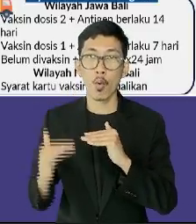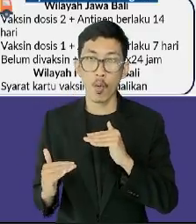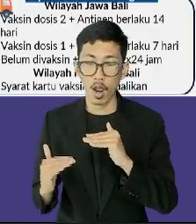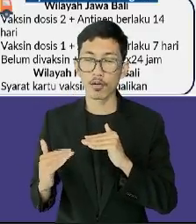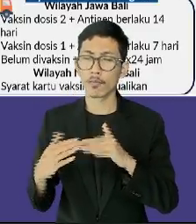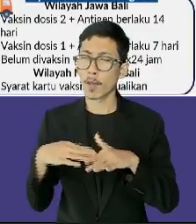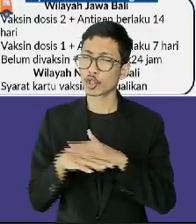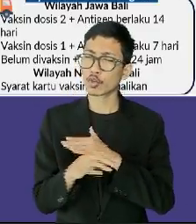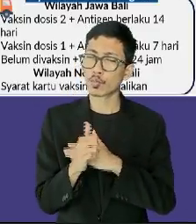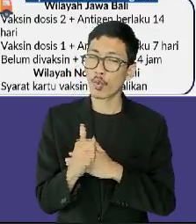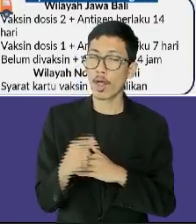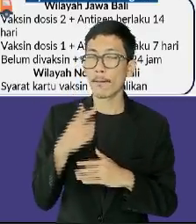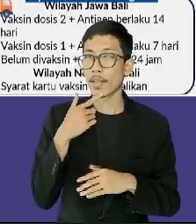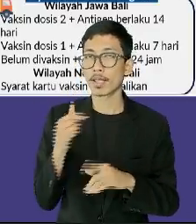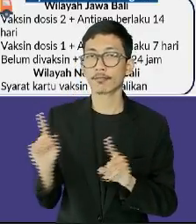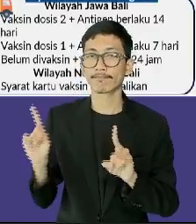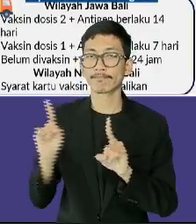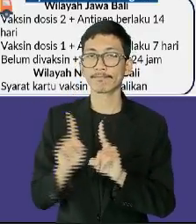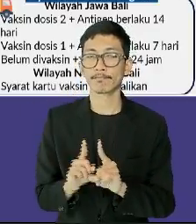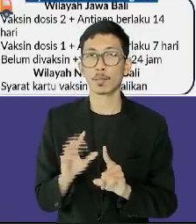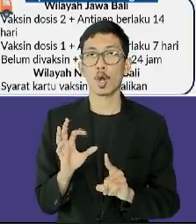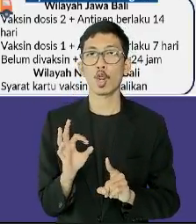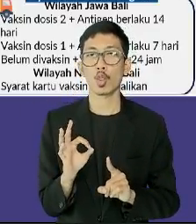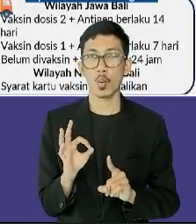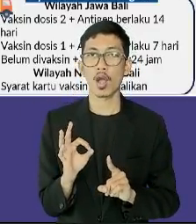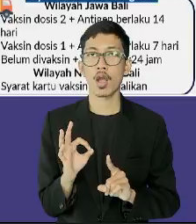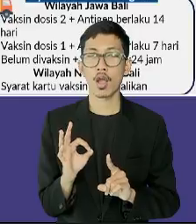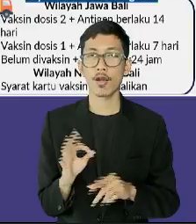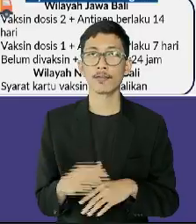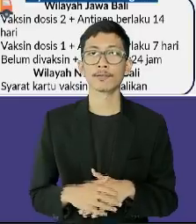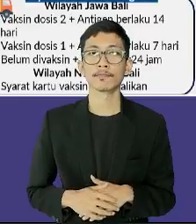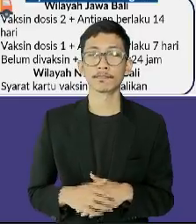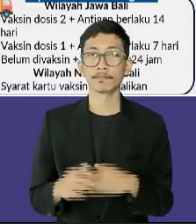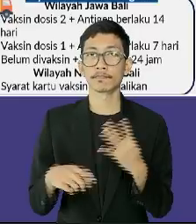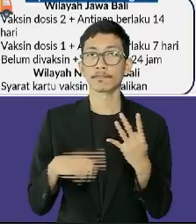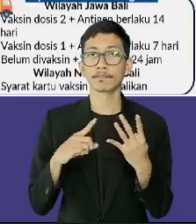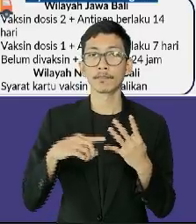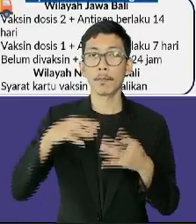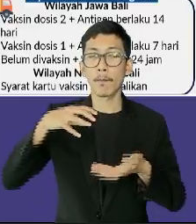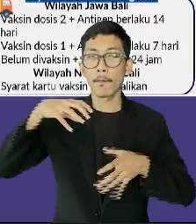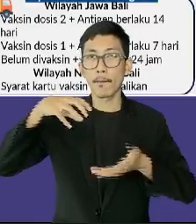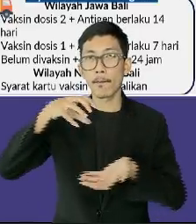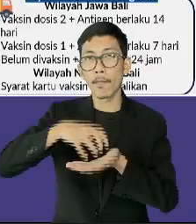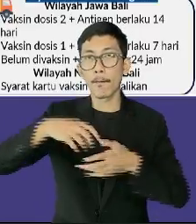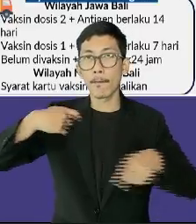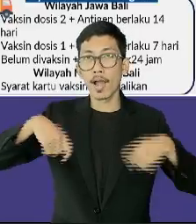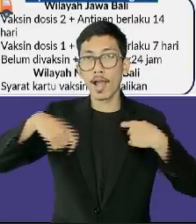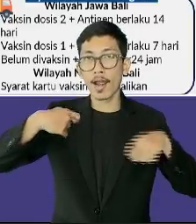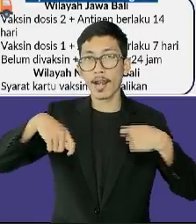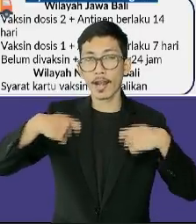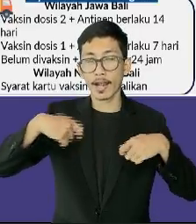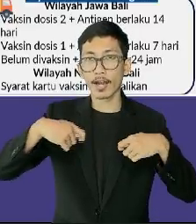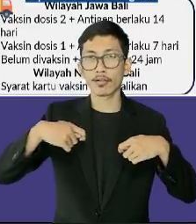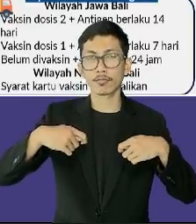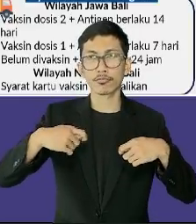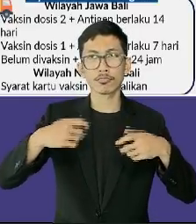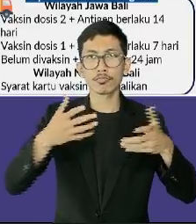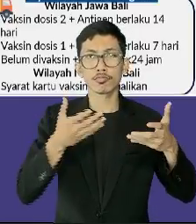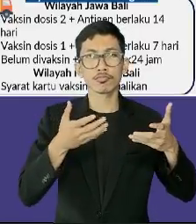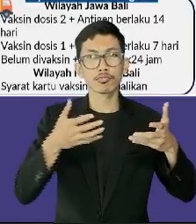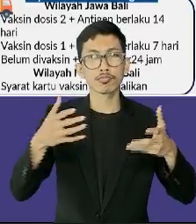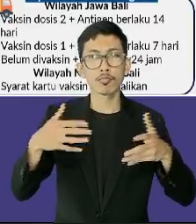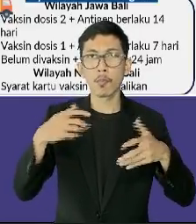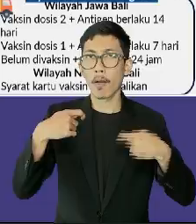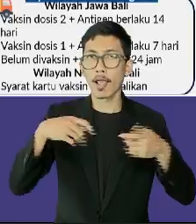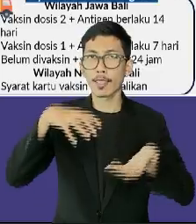didampingi orang tua. Dan yang keempat, resto atau cafe diizinkan membuka layanan dine-in dengan